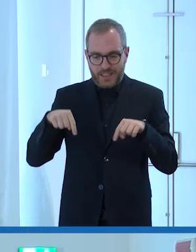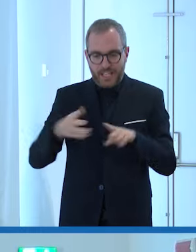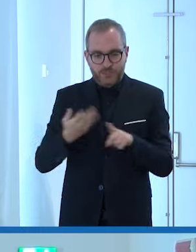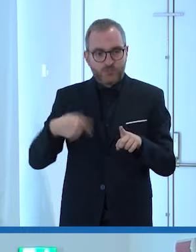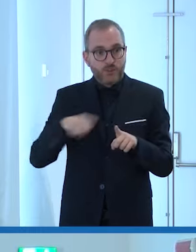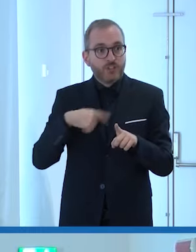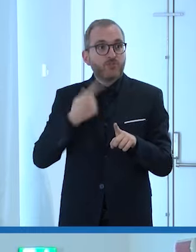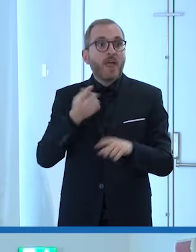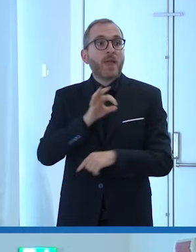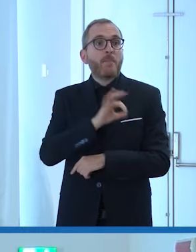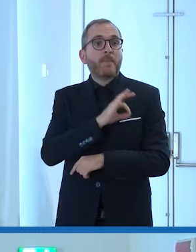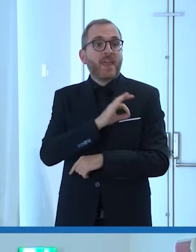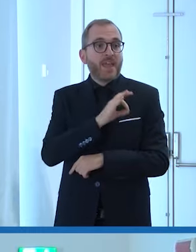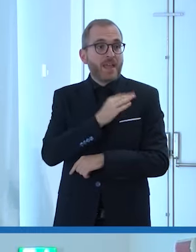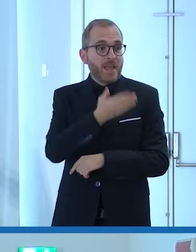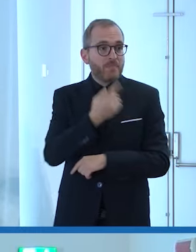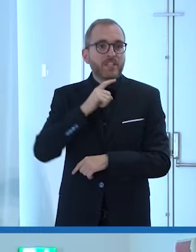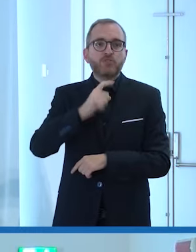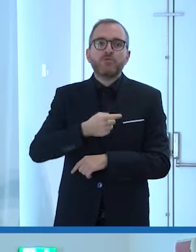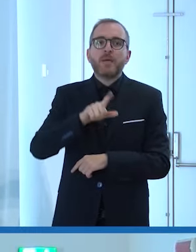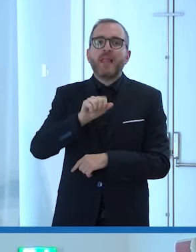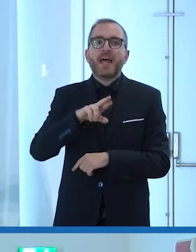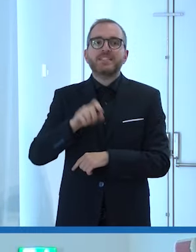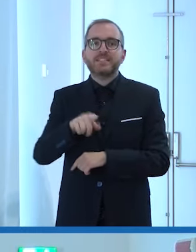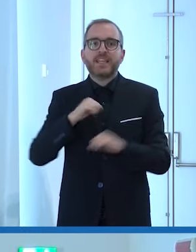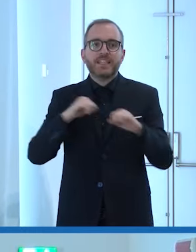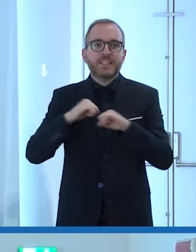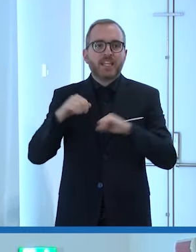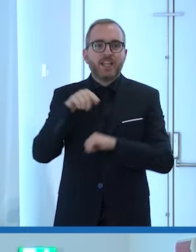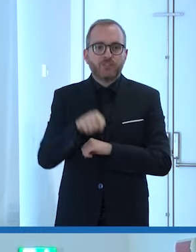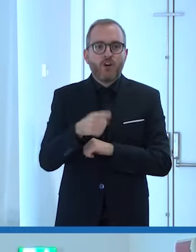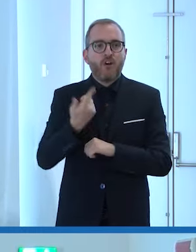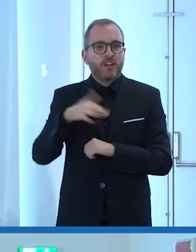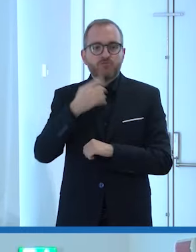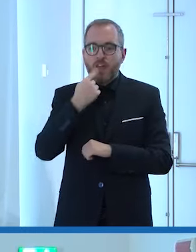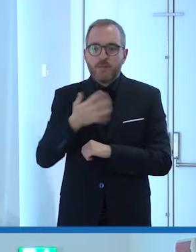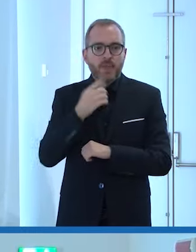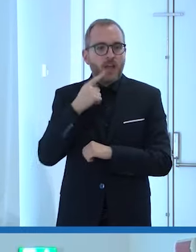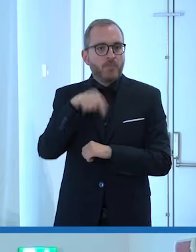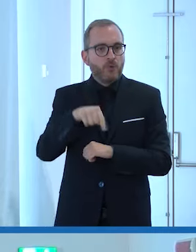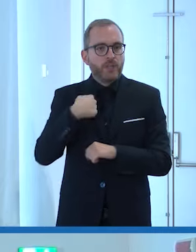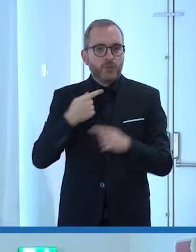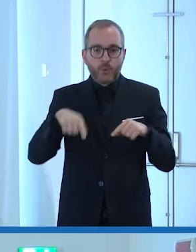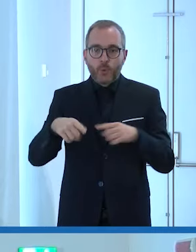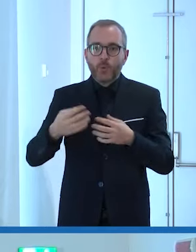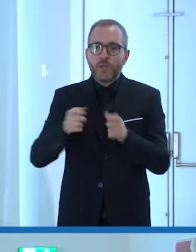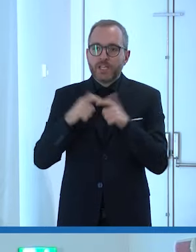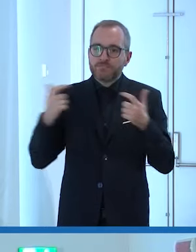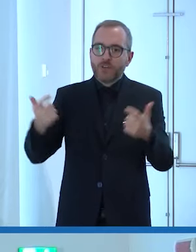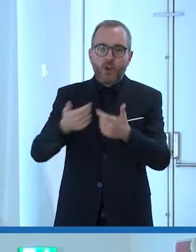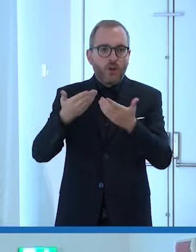anche ai nostri premi. Giuseppe Nazetti, direttore, abbiamo partecipato, abbiamo fatto parte della giuria